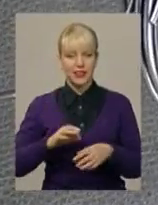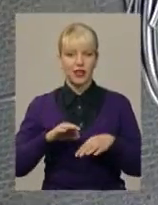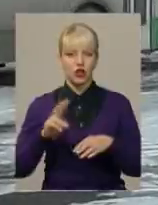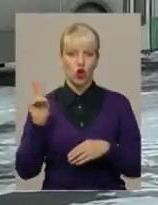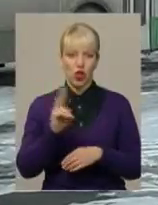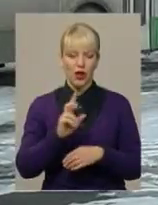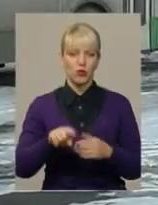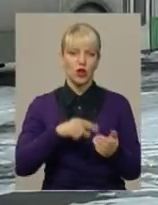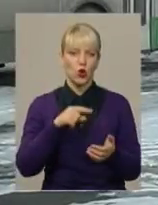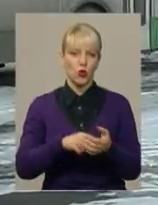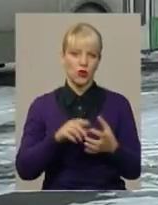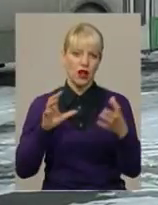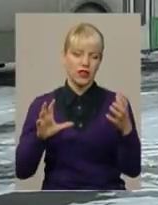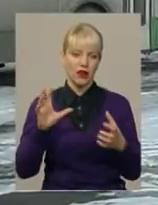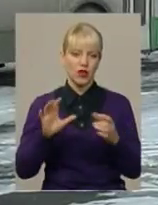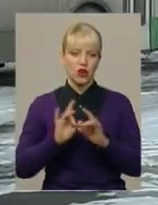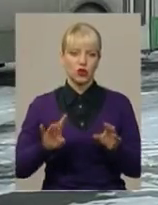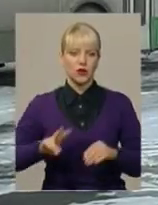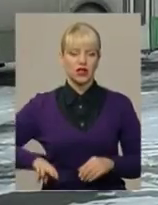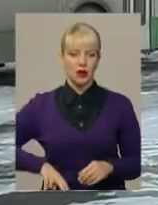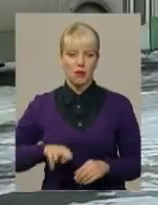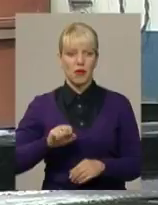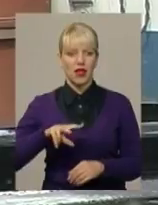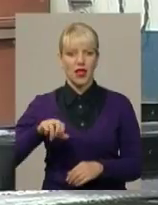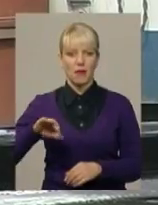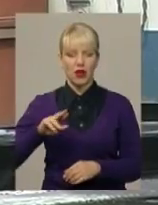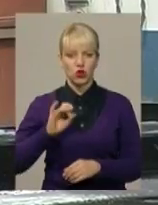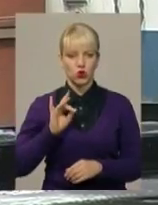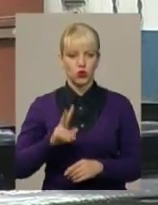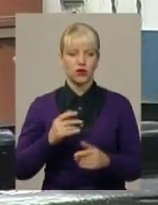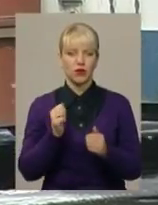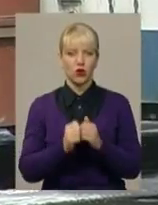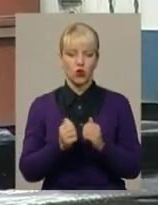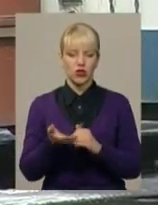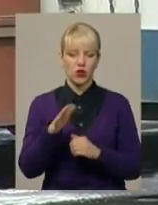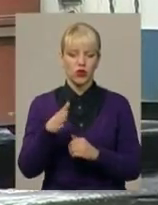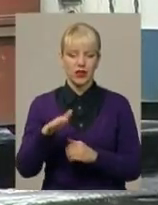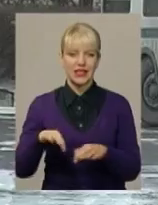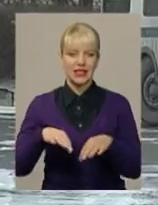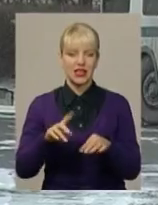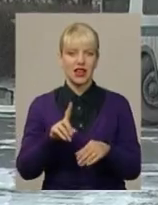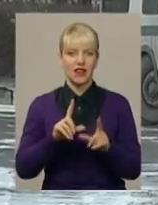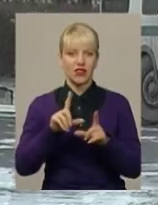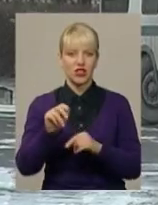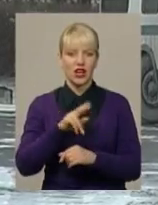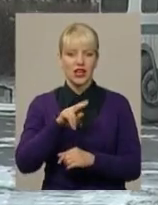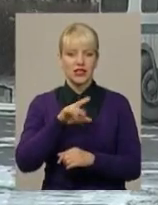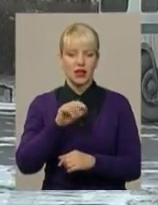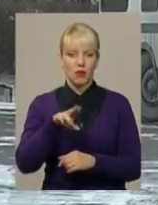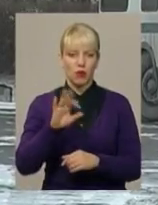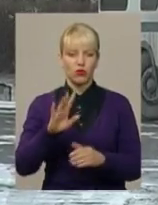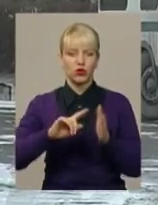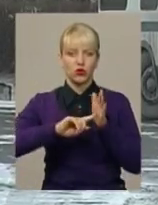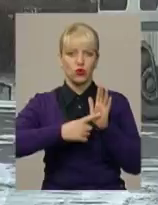автобусах, розповідає директор електротрансу Віктор Паламарчук. Тепер кожна одиниця транспорту, яка виїжджає з депо, буде позначена